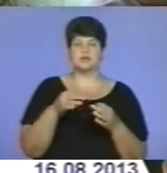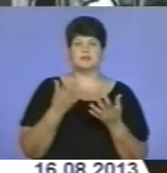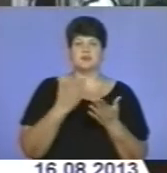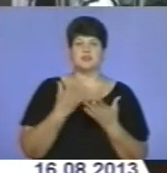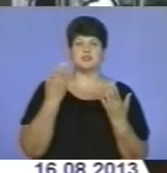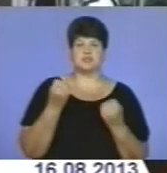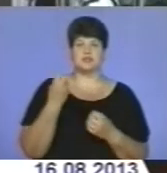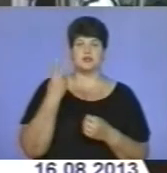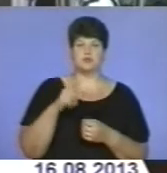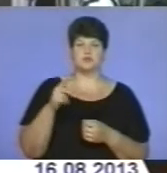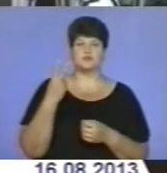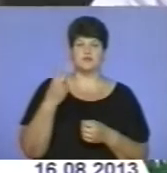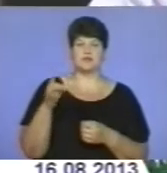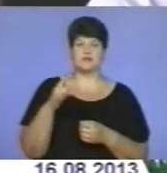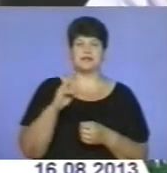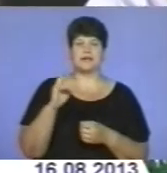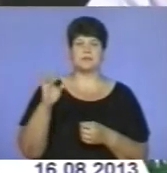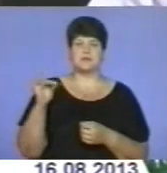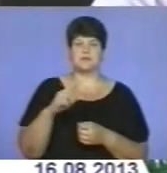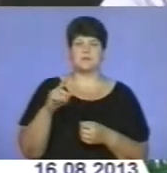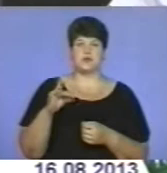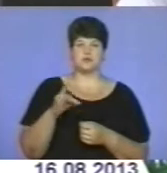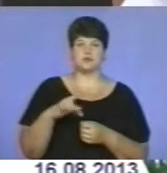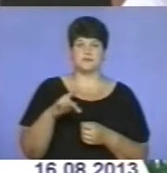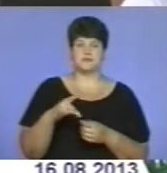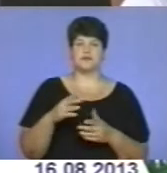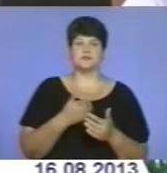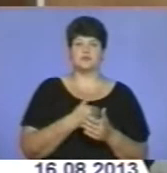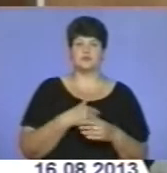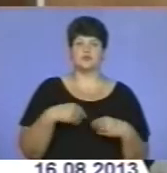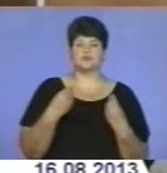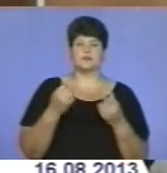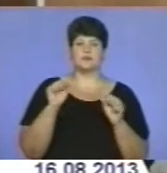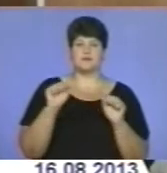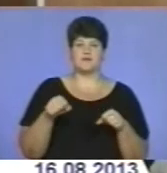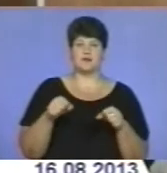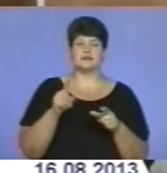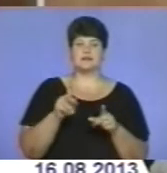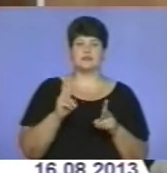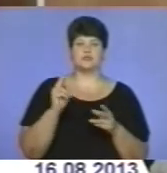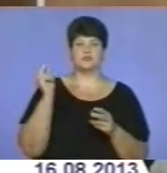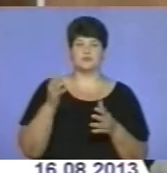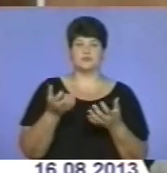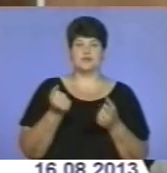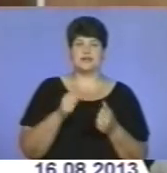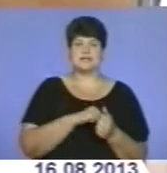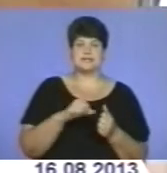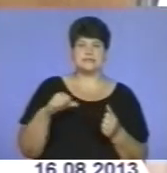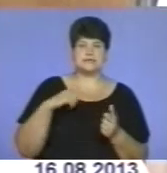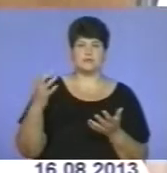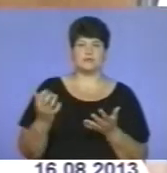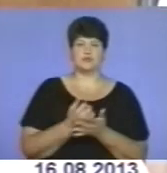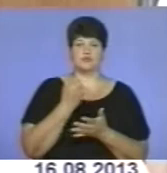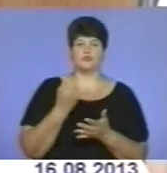двох районів – Кременецького та Збаражського. З ініціативою дозволити видавати права не тільки тим, хто прийшов курс навчання в автошколах, а й самотужки осягнув